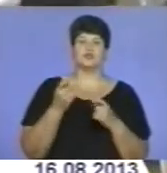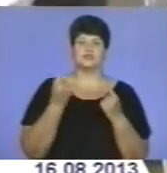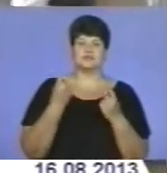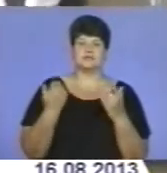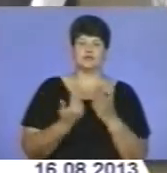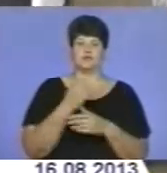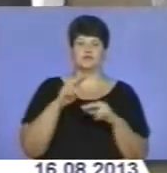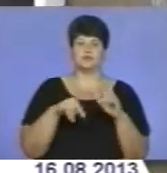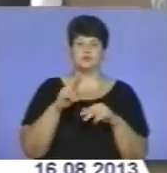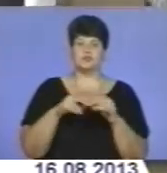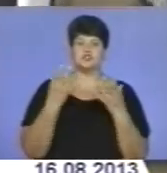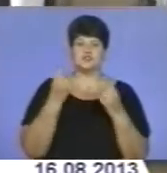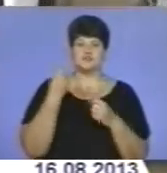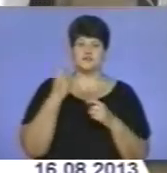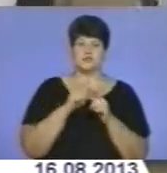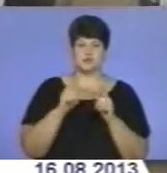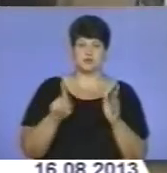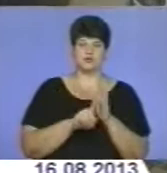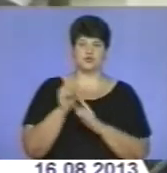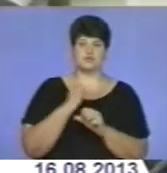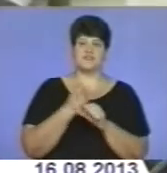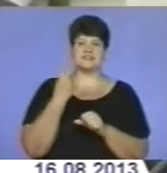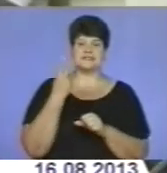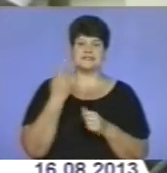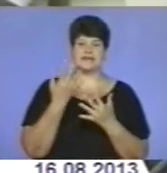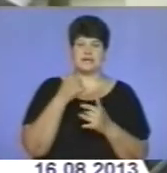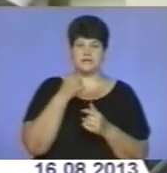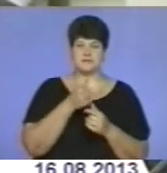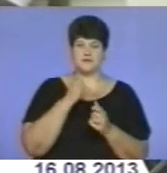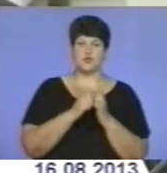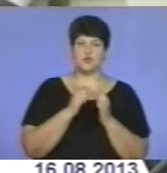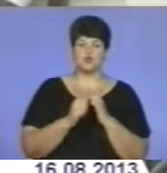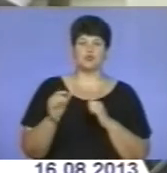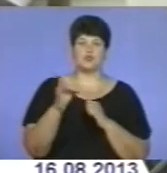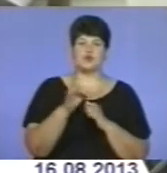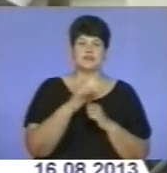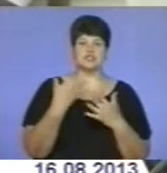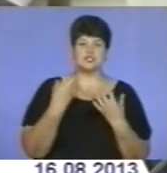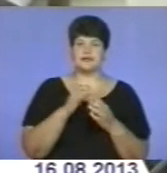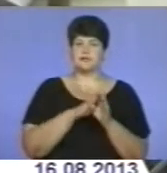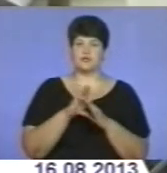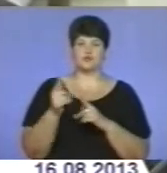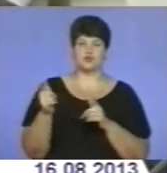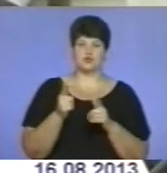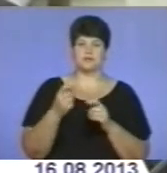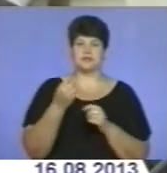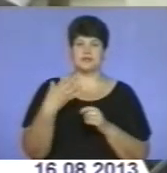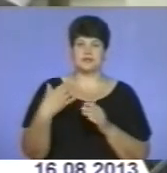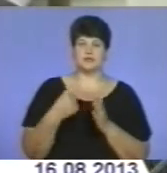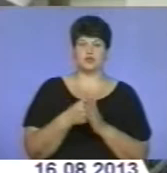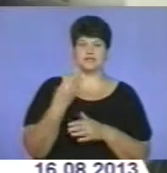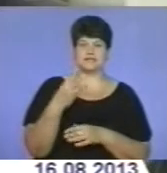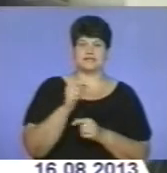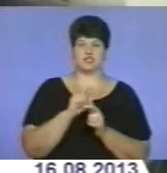дві школи почнуть працювати за кілька місяців. В кожному регіоні ще не повністю готовий від 15 до 30 шкіл.